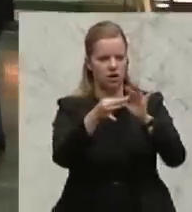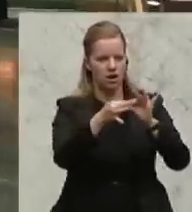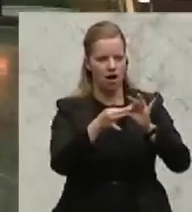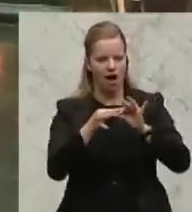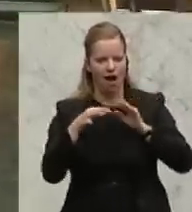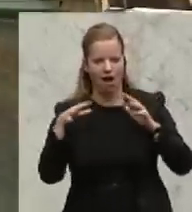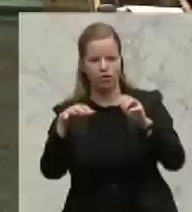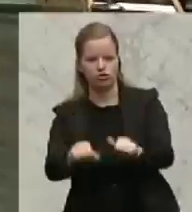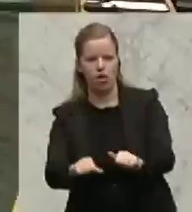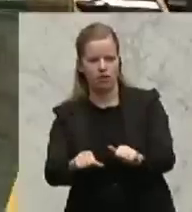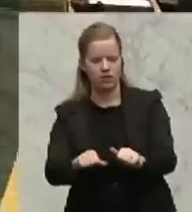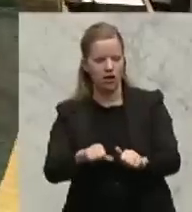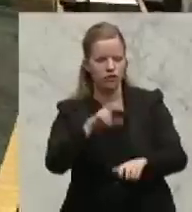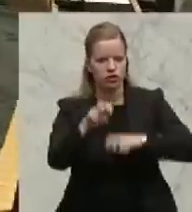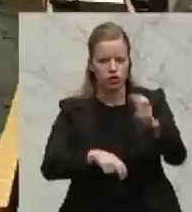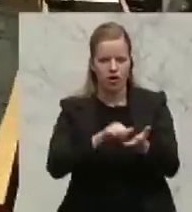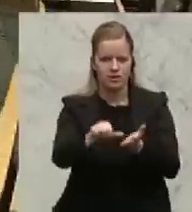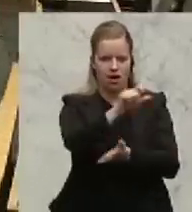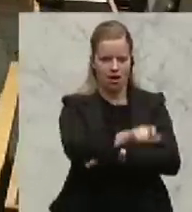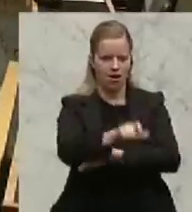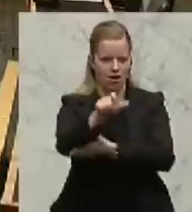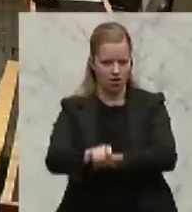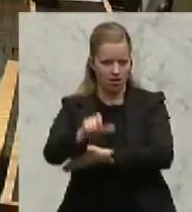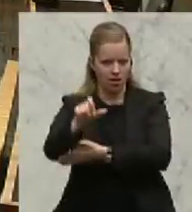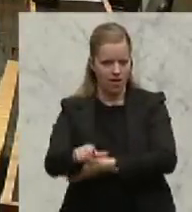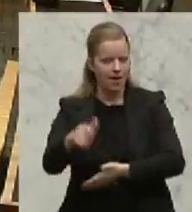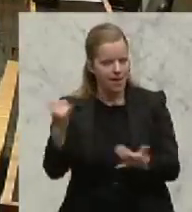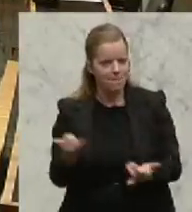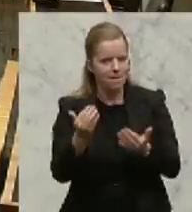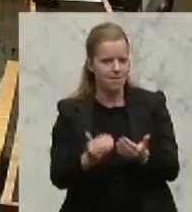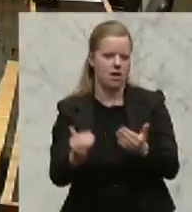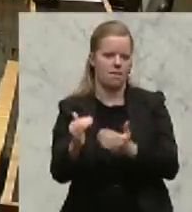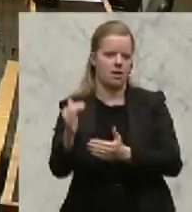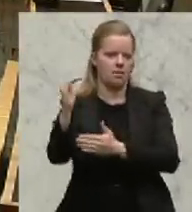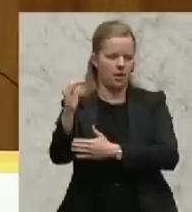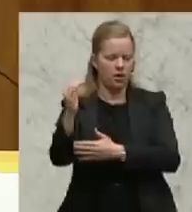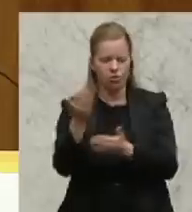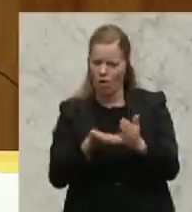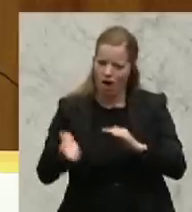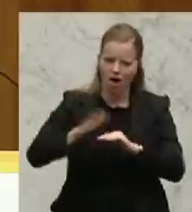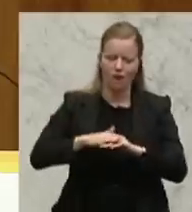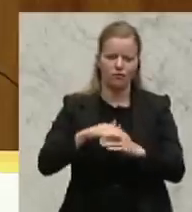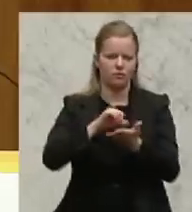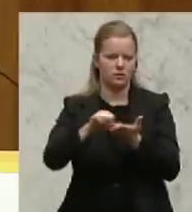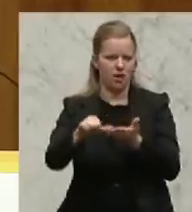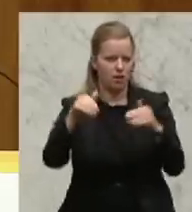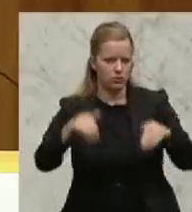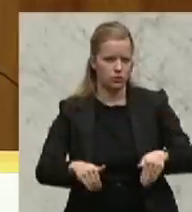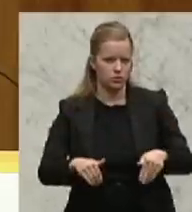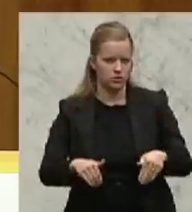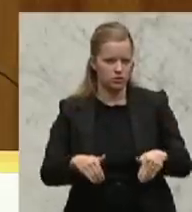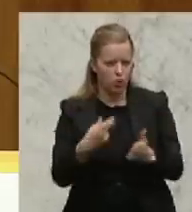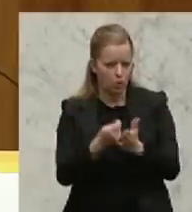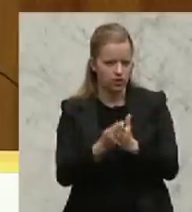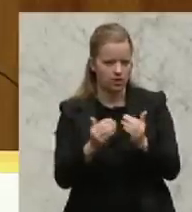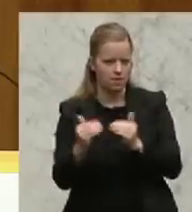Steuerzahlerinnen, die immer mehr, mit jeder Entscheidung, immer noch mehr gekostet haben. Man möchte ja fast vermeinen, das